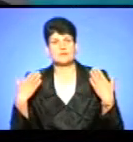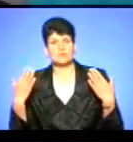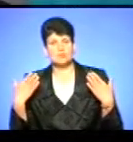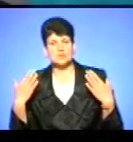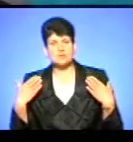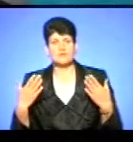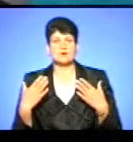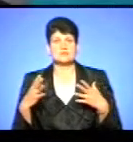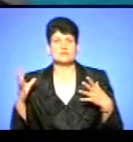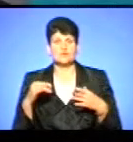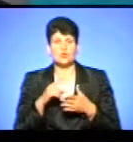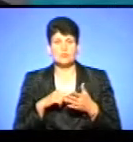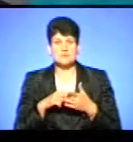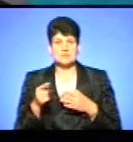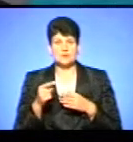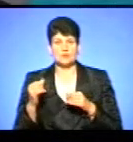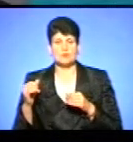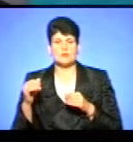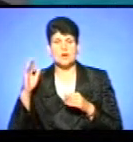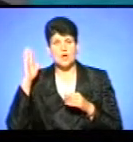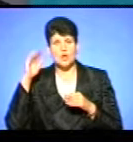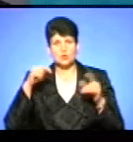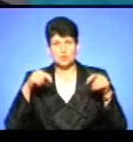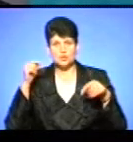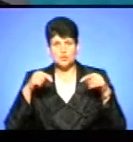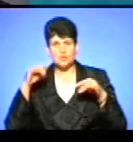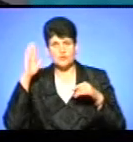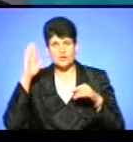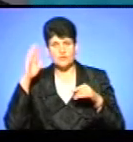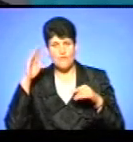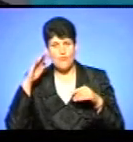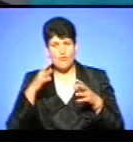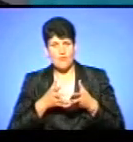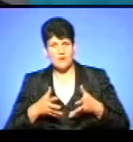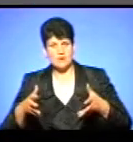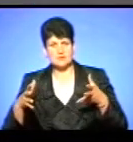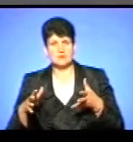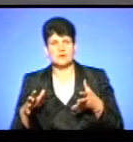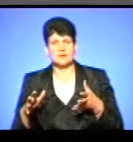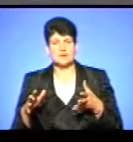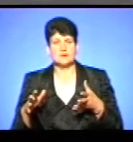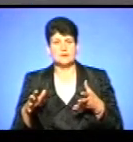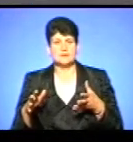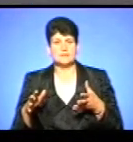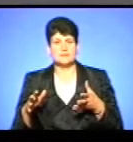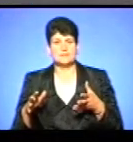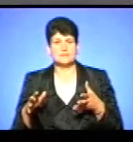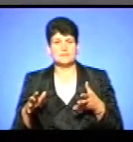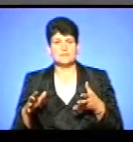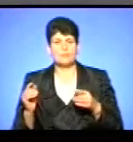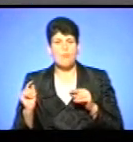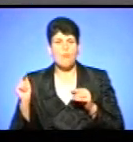факт того, що зі всього міста Тернополя ті дощові води, там, чотирма, чи, може, ще й п'ятий спуск,